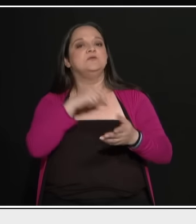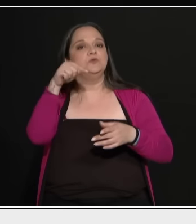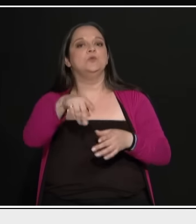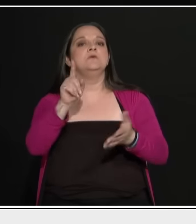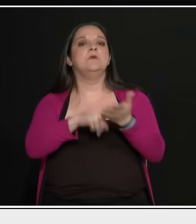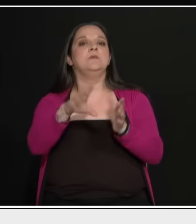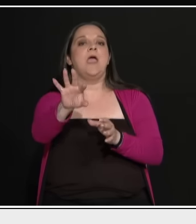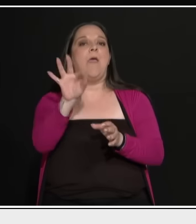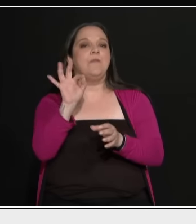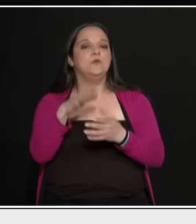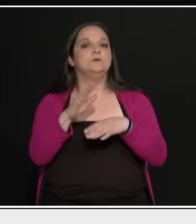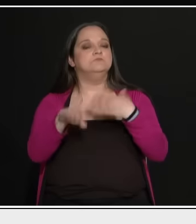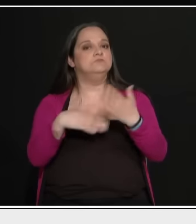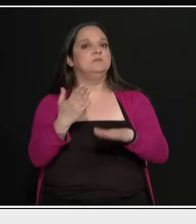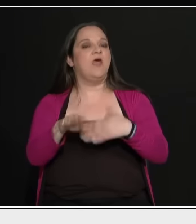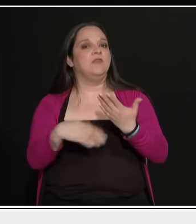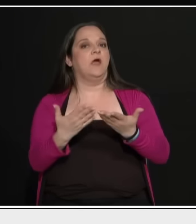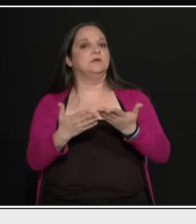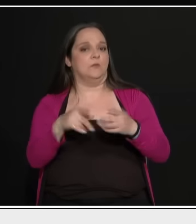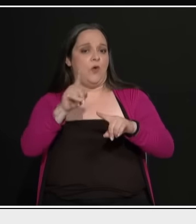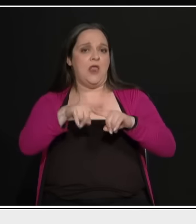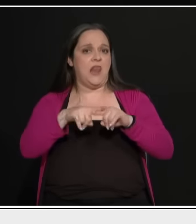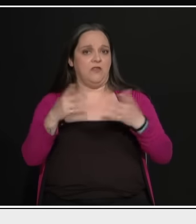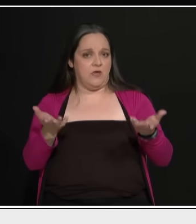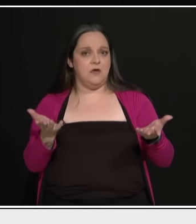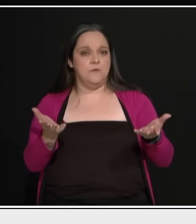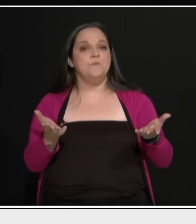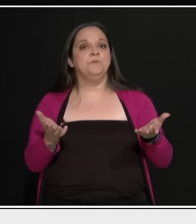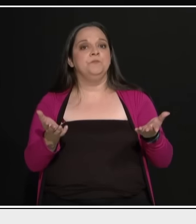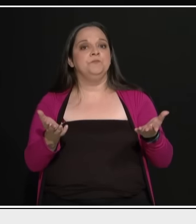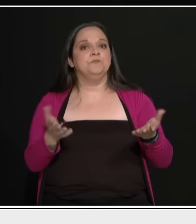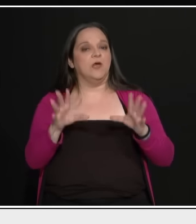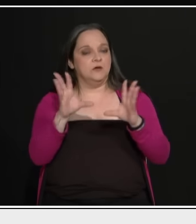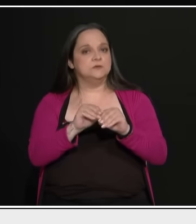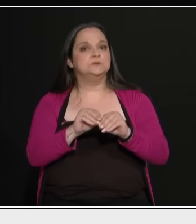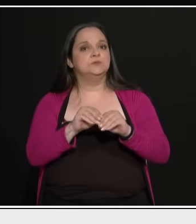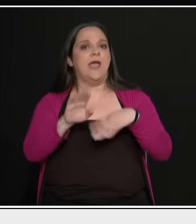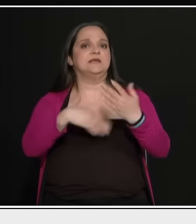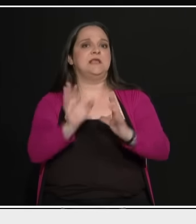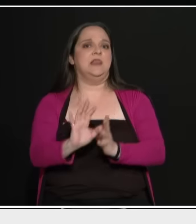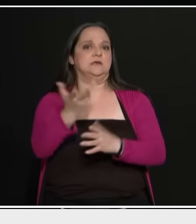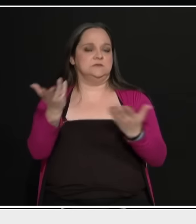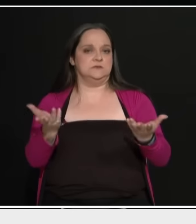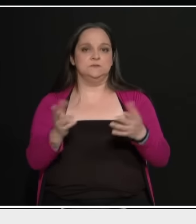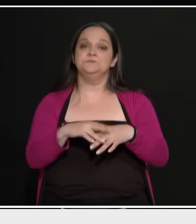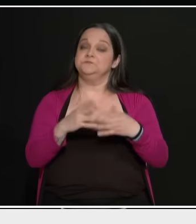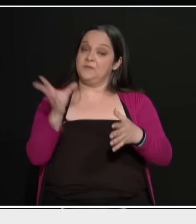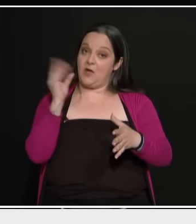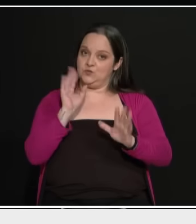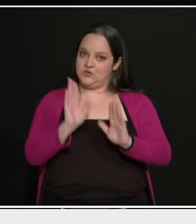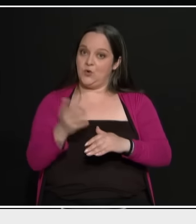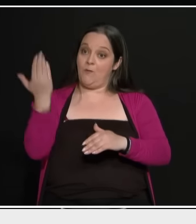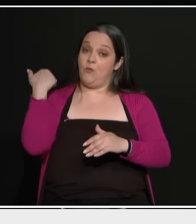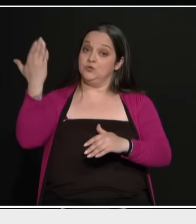πρέπει να γίνει και οι κινήσεις που πρέπει να γίνουν και από την Ελλάδα με βάση τις εξελίξεις. Ακούστε, εγώ από τότε